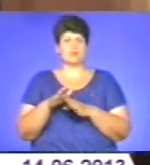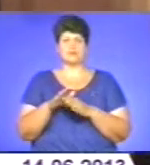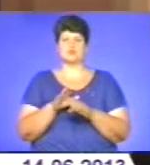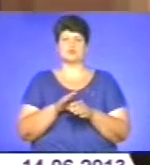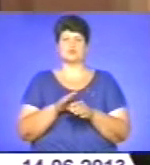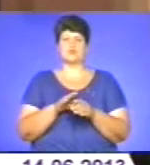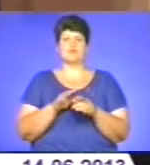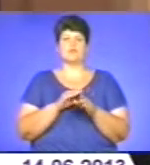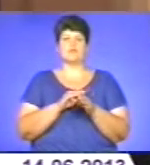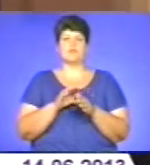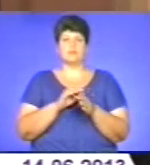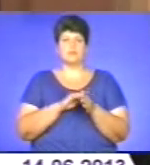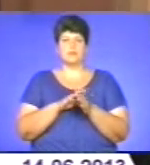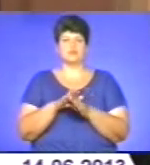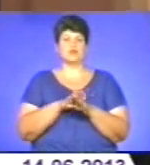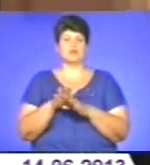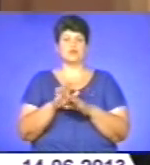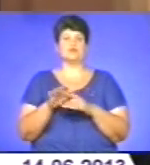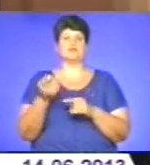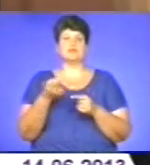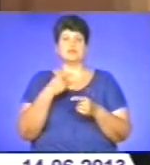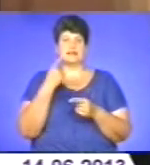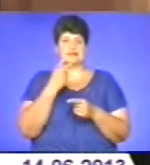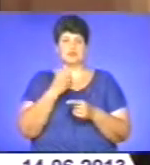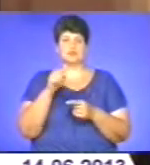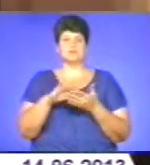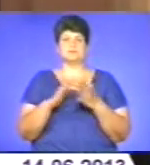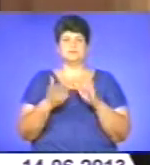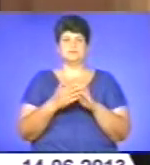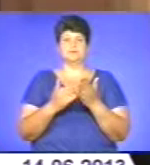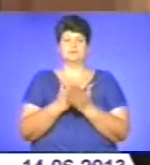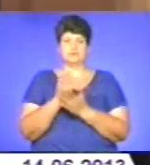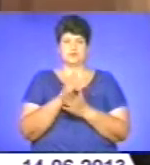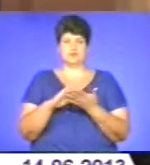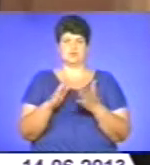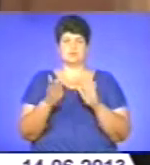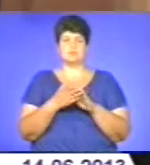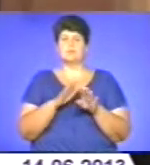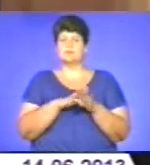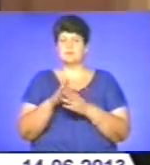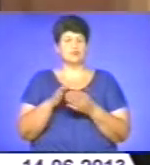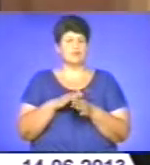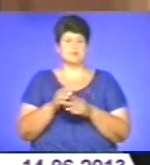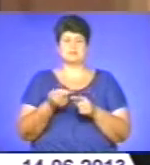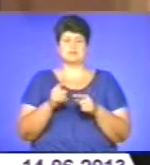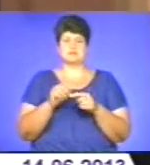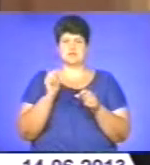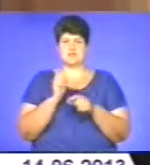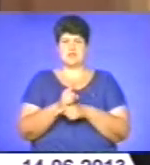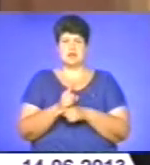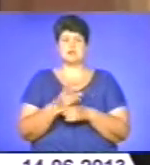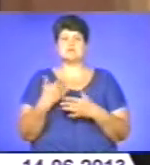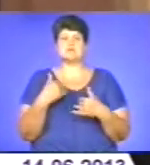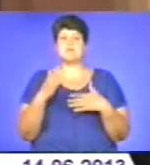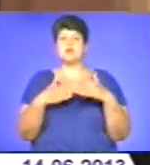не зважаючи на ту складну ситуацію, яка є в області політично, ми повністю виконуємо завдання. У нас практично